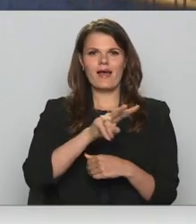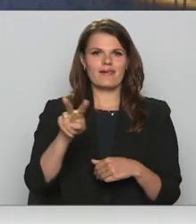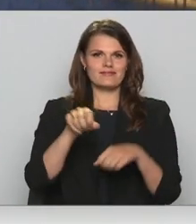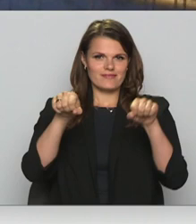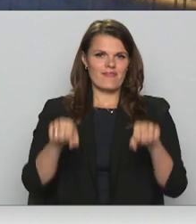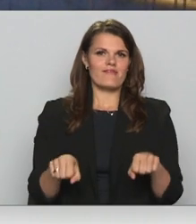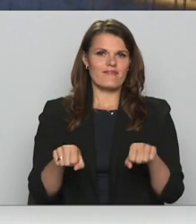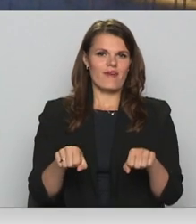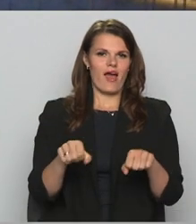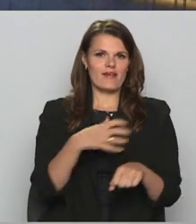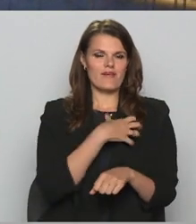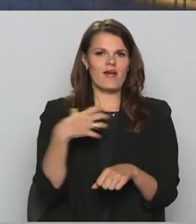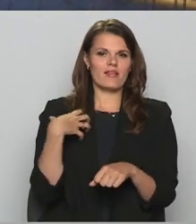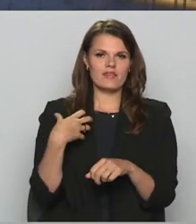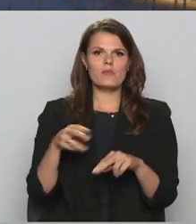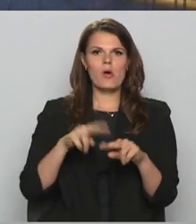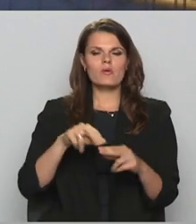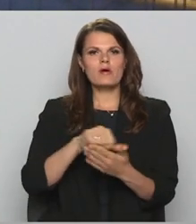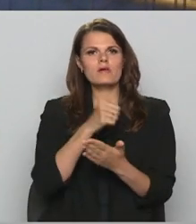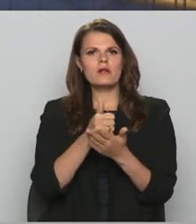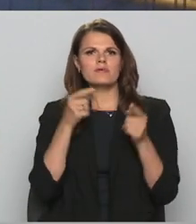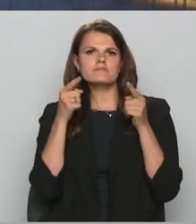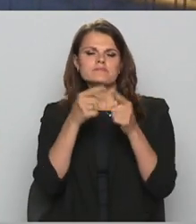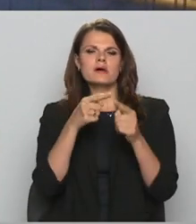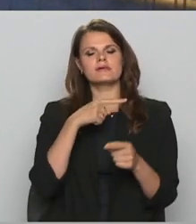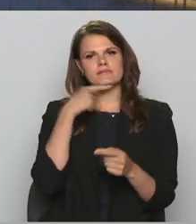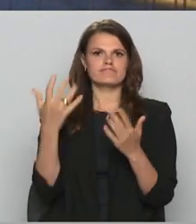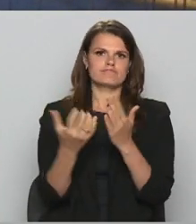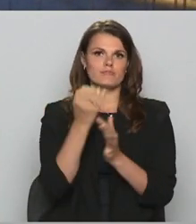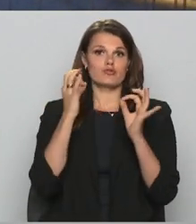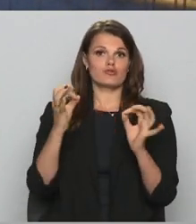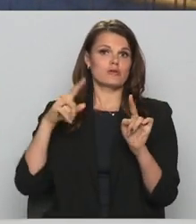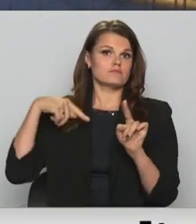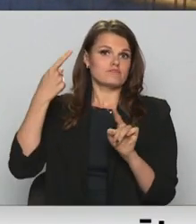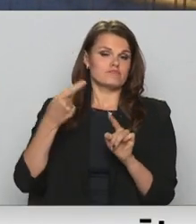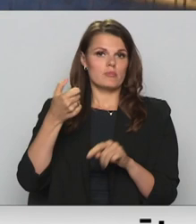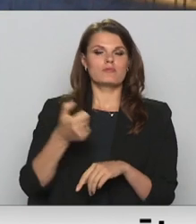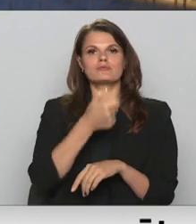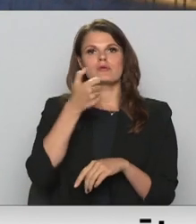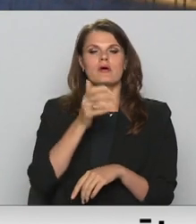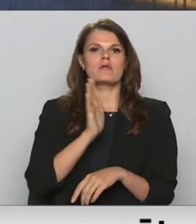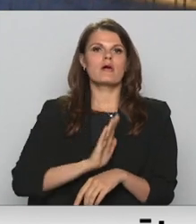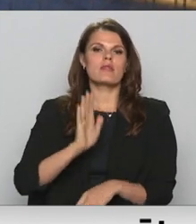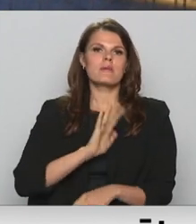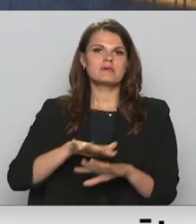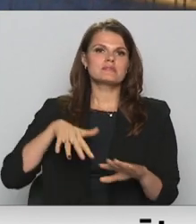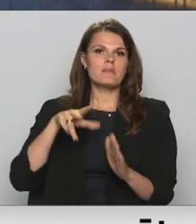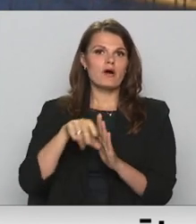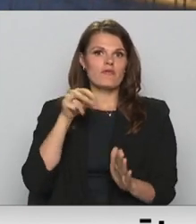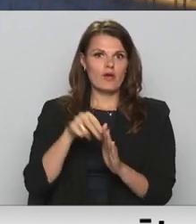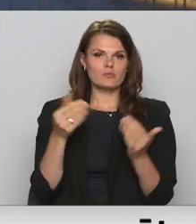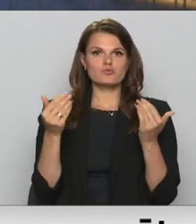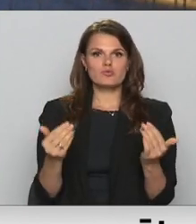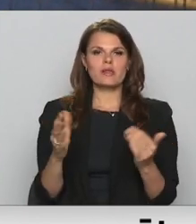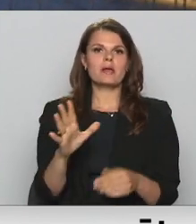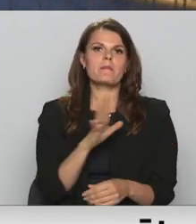un par galveno mērķi un darbības virzienu nosaucot uzvaru tieši pēc gada gaidāmajās saimas vēlēšanās, šodien notika partijas saskaņa